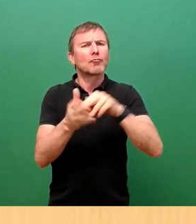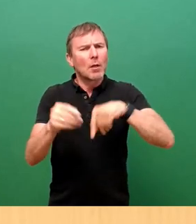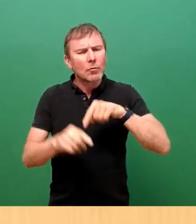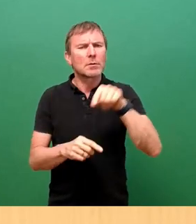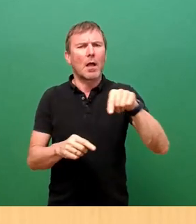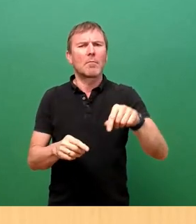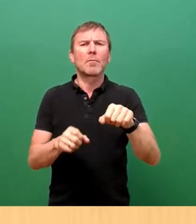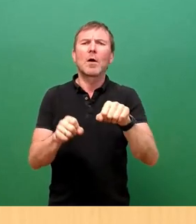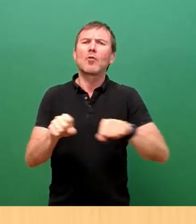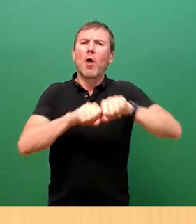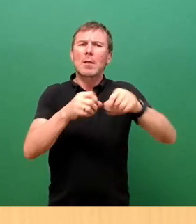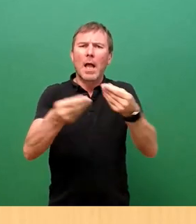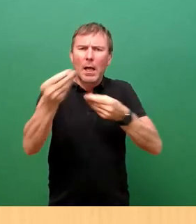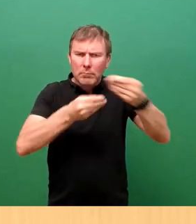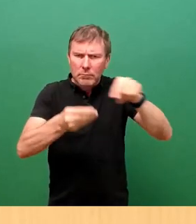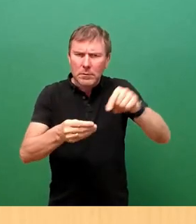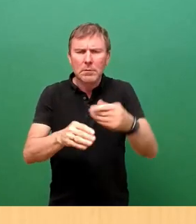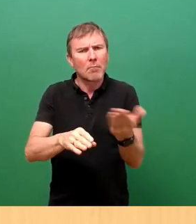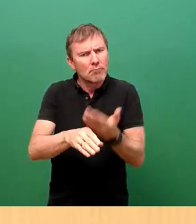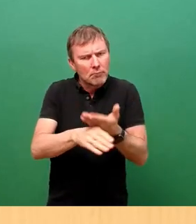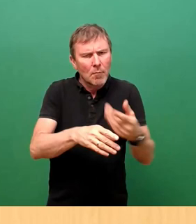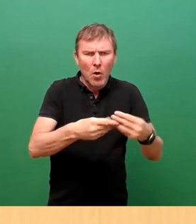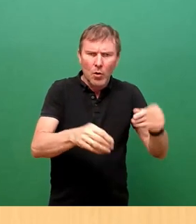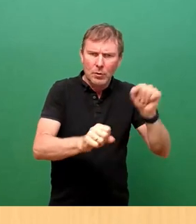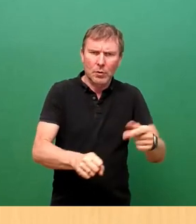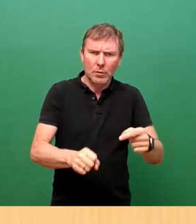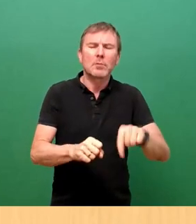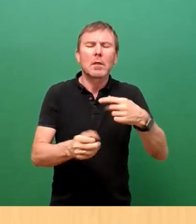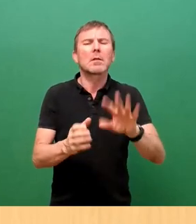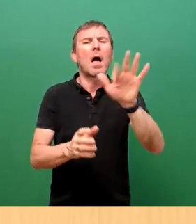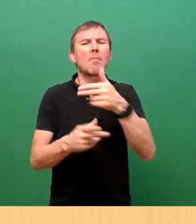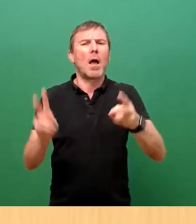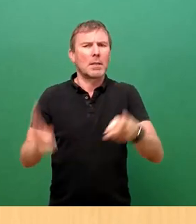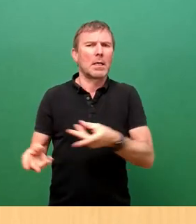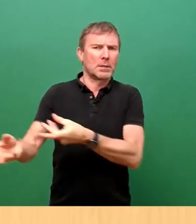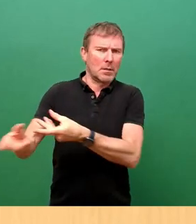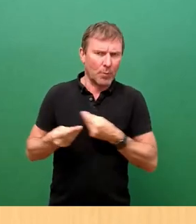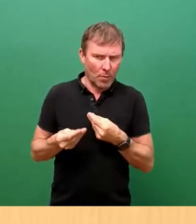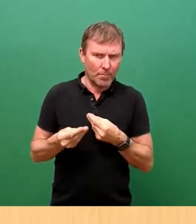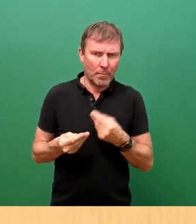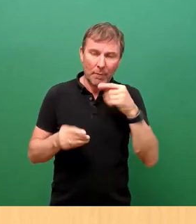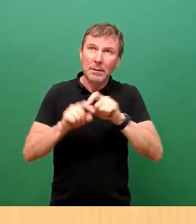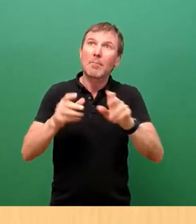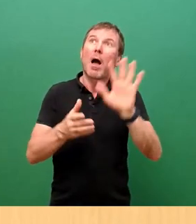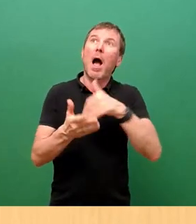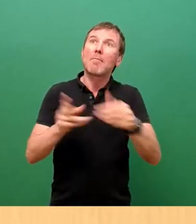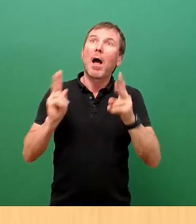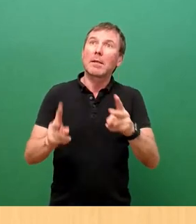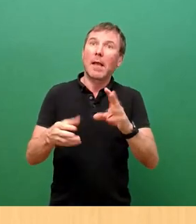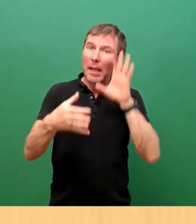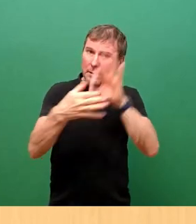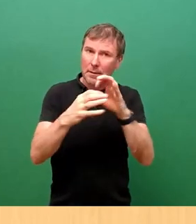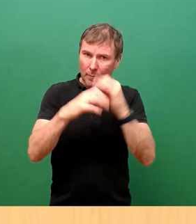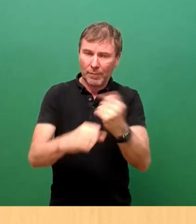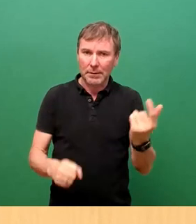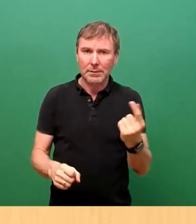-Kondensation abarbeiten können und dass wir dann Planrecht bekommen. Und wer sich mit dem Thema Planrecht auseinandersetzt, wird wissen, bei anderen,